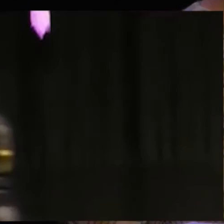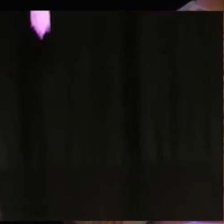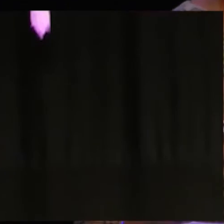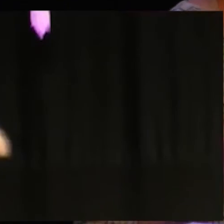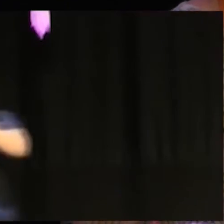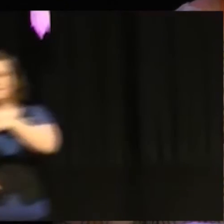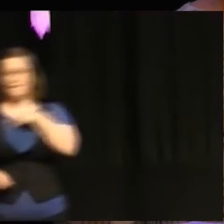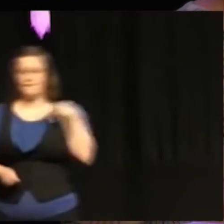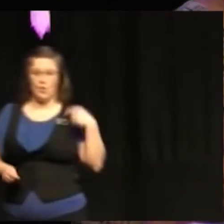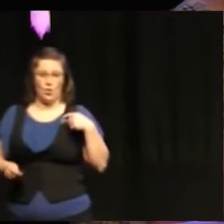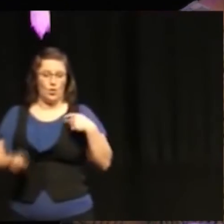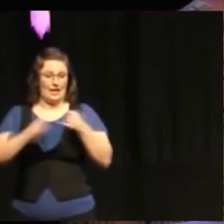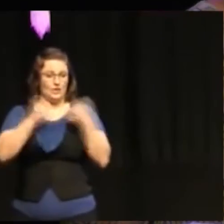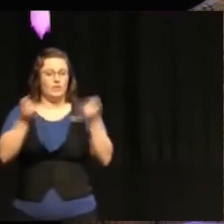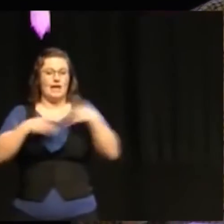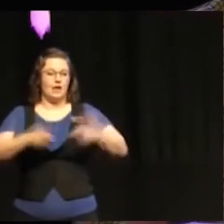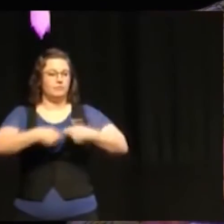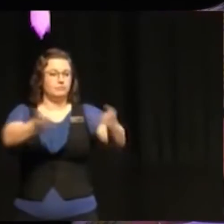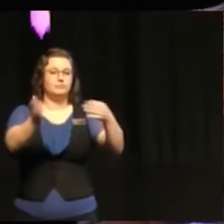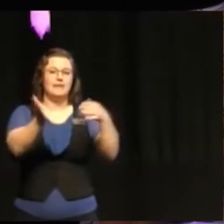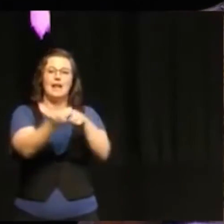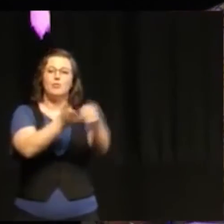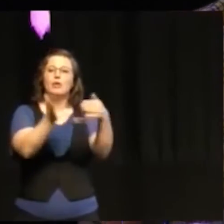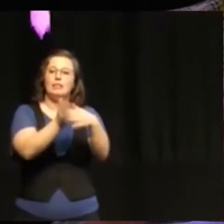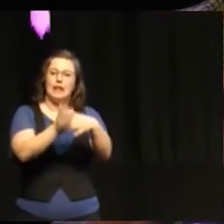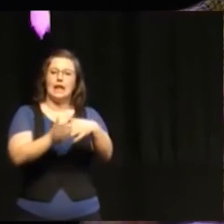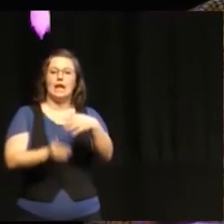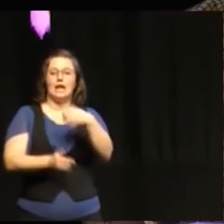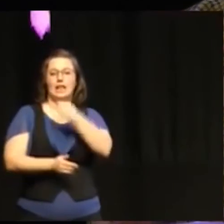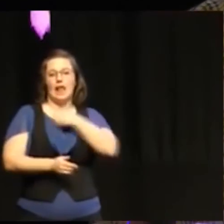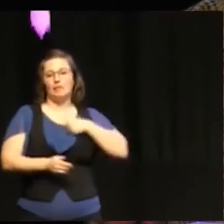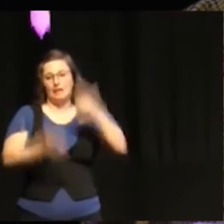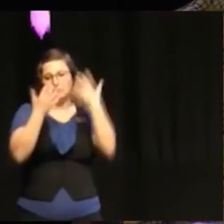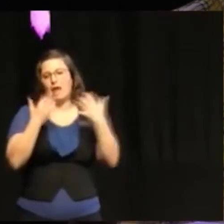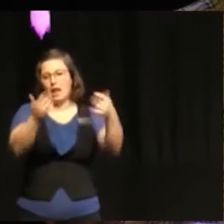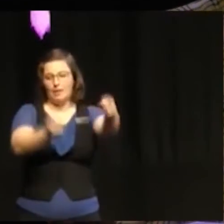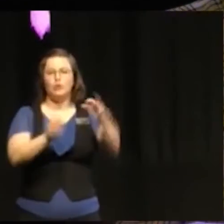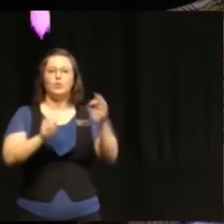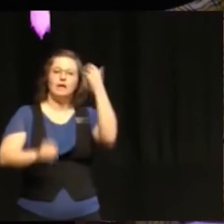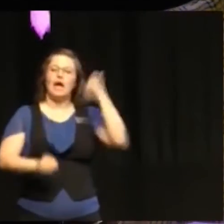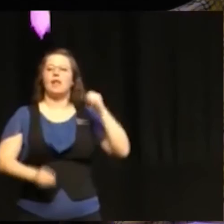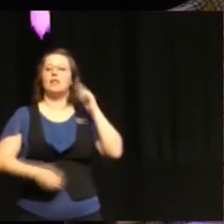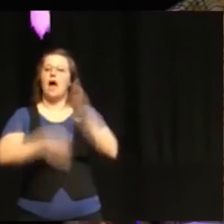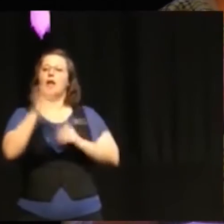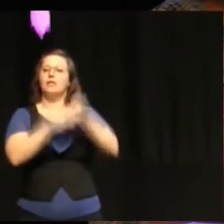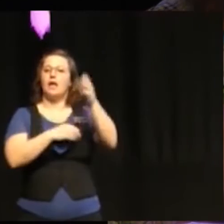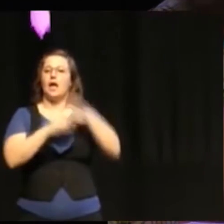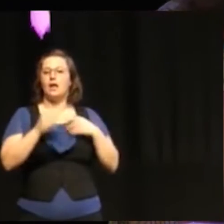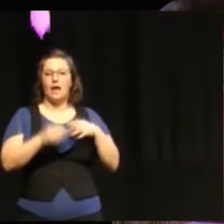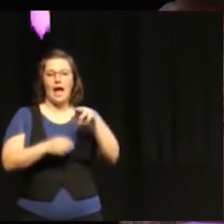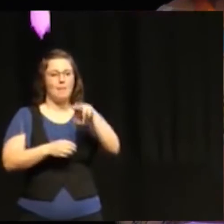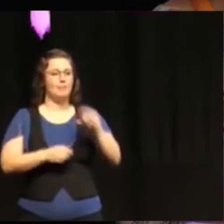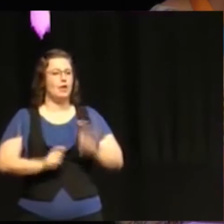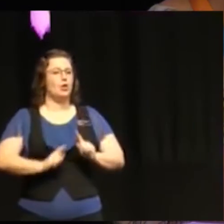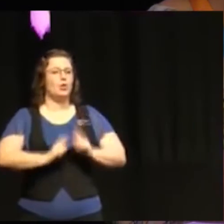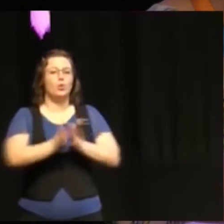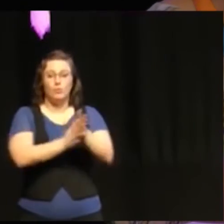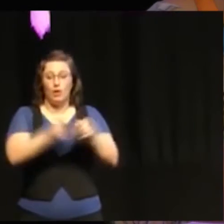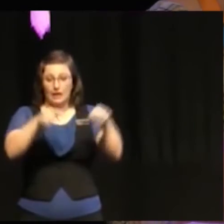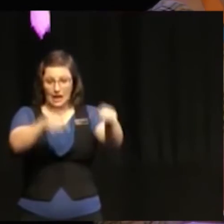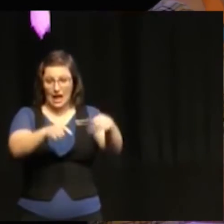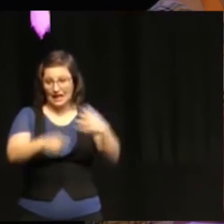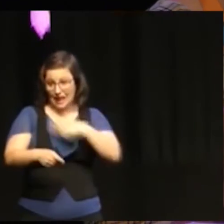report to the Danish government, to parliament about how to address human rights challenges in Denmark. We have linked those